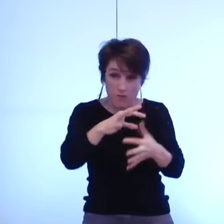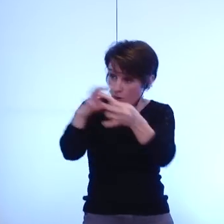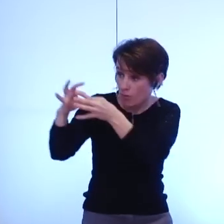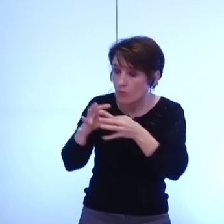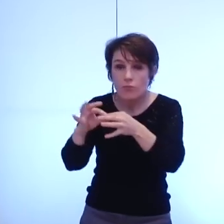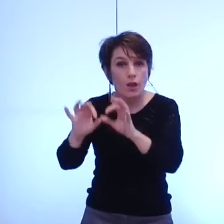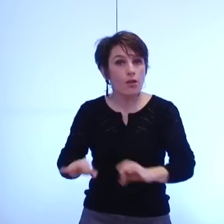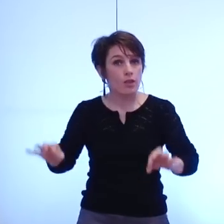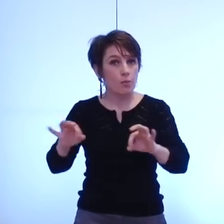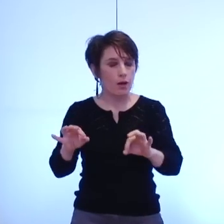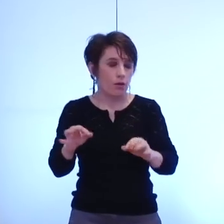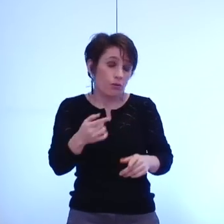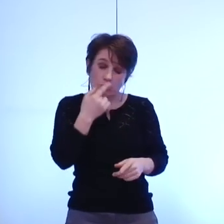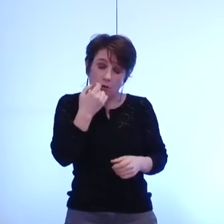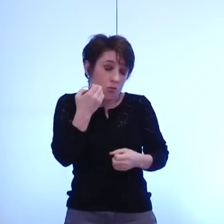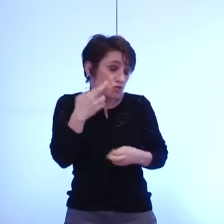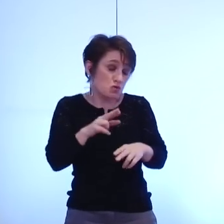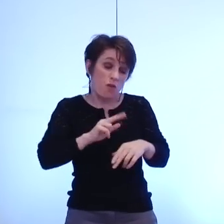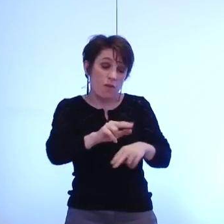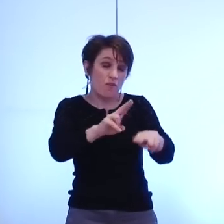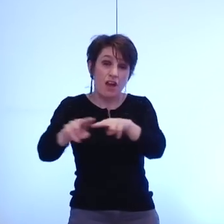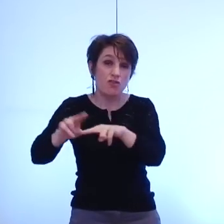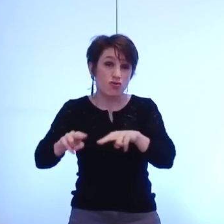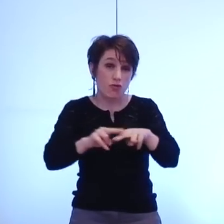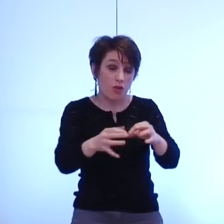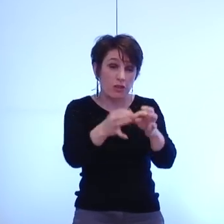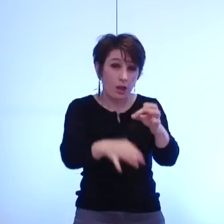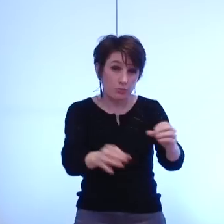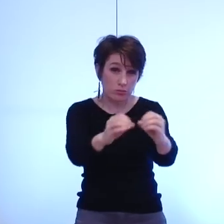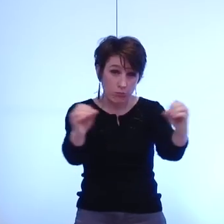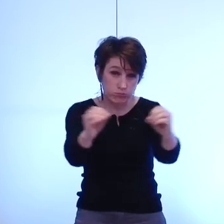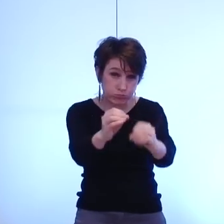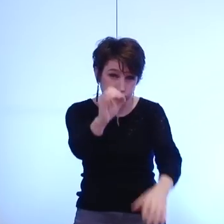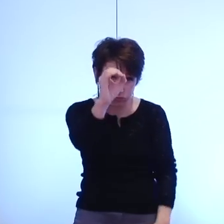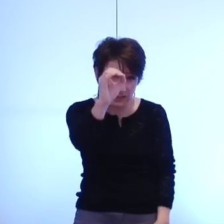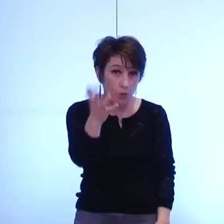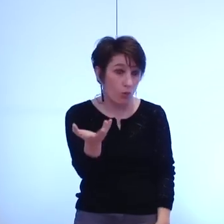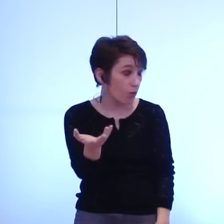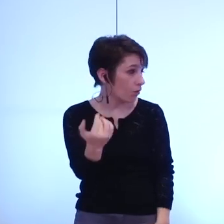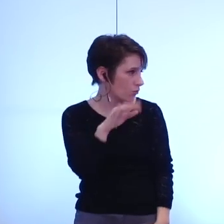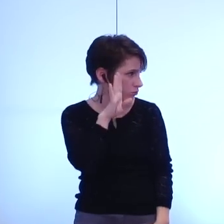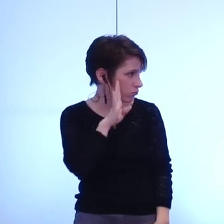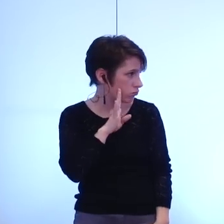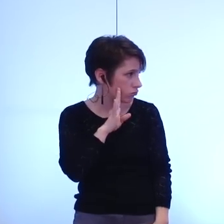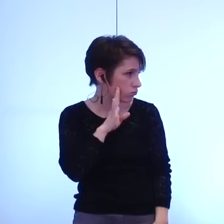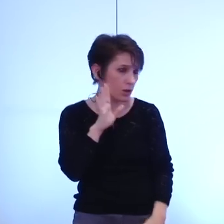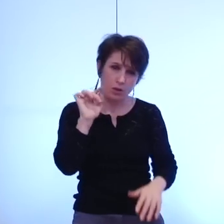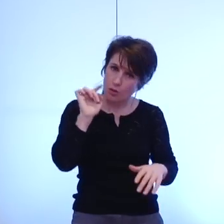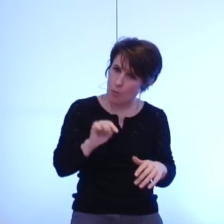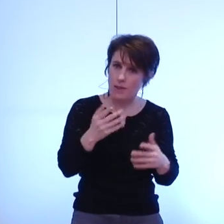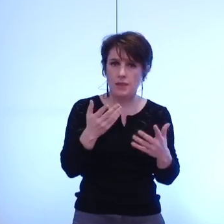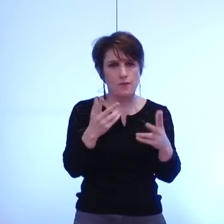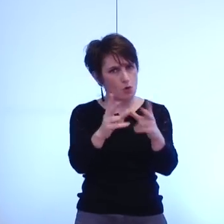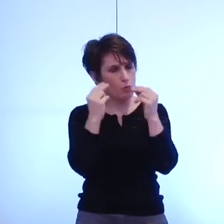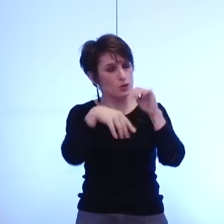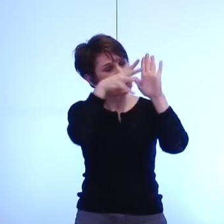chantier cérilisé par vos dogmes, je vous le demande quand allez-vous enfin nous donner les critères permettant d'obtenir les subventions